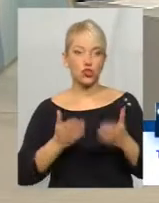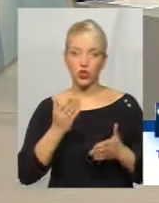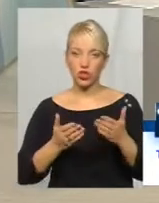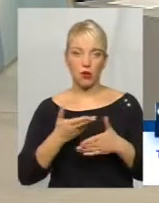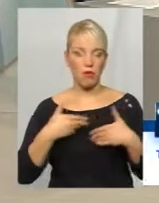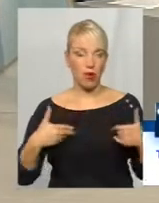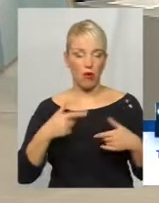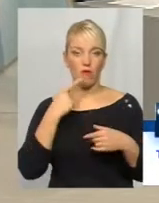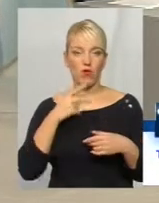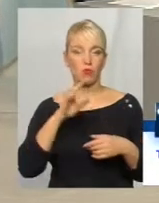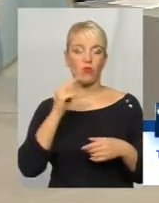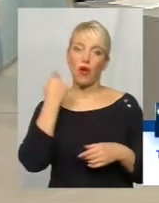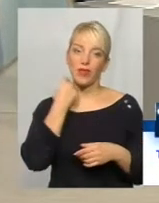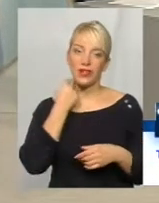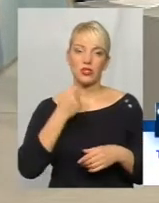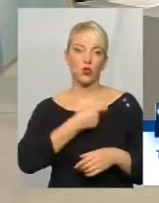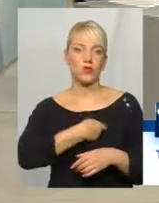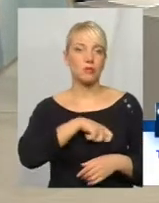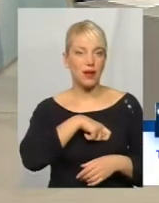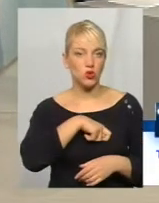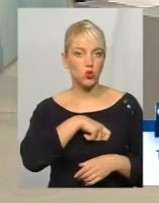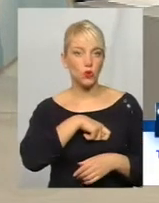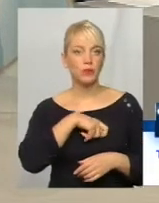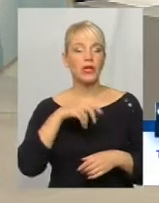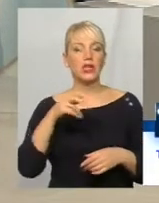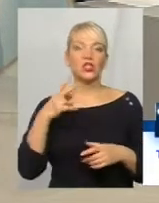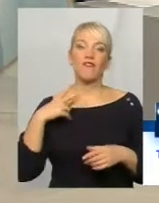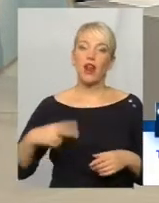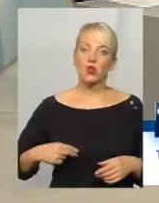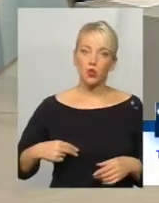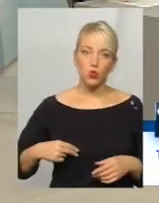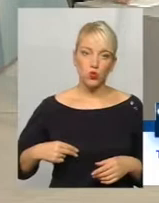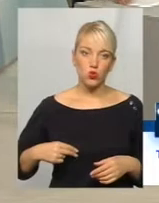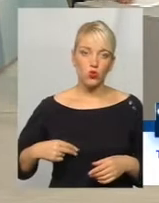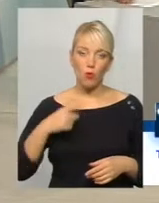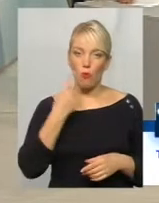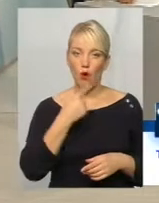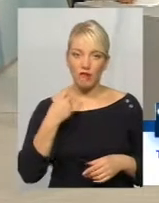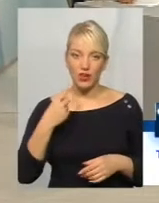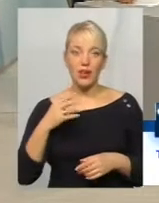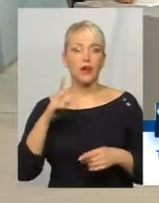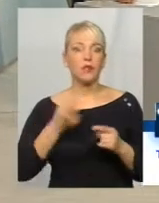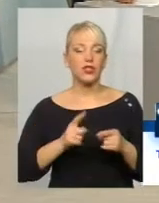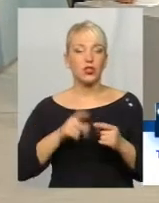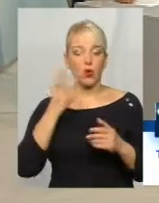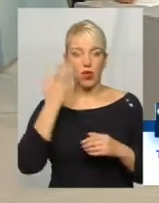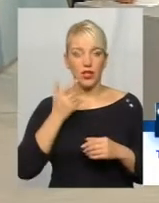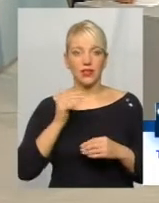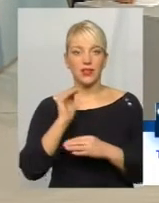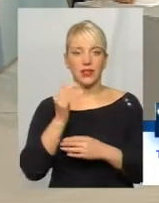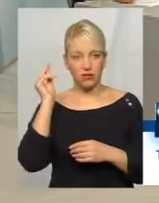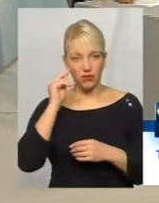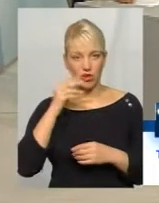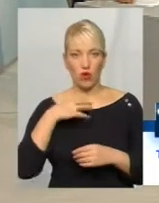ми говоримо про англійську, іспанську, чи французьку мову, при тому, коли дитина основний предмет